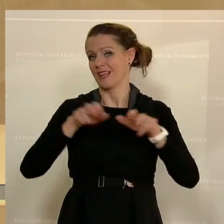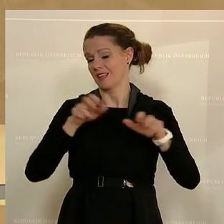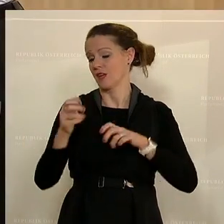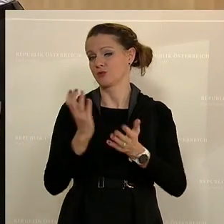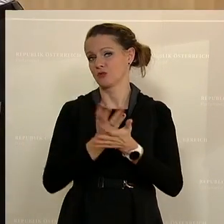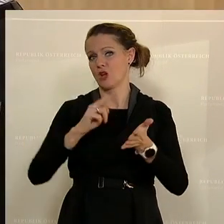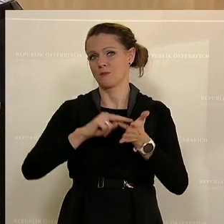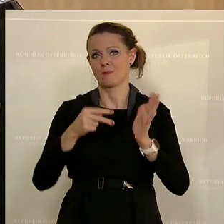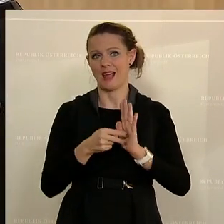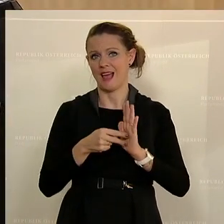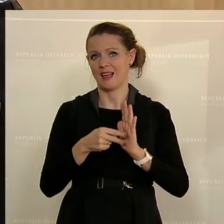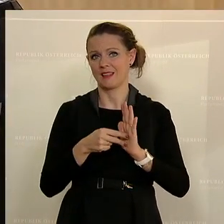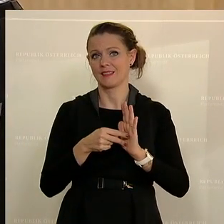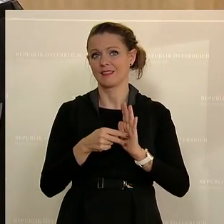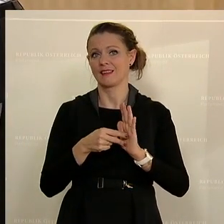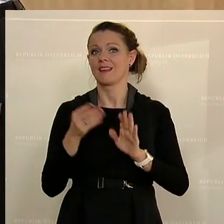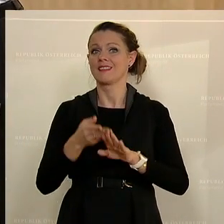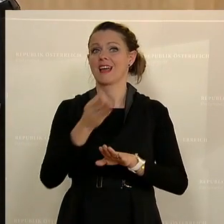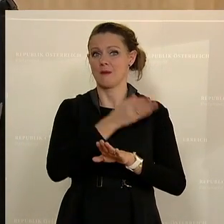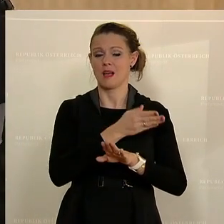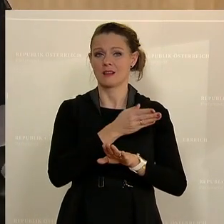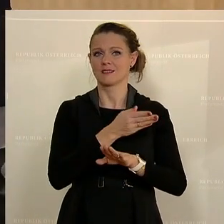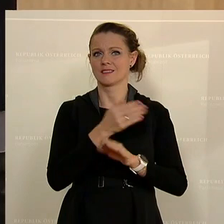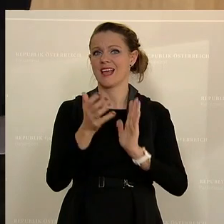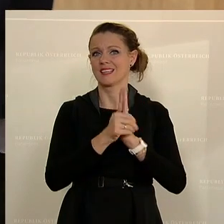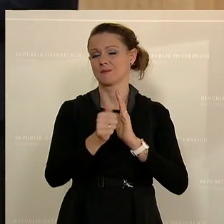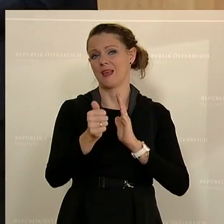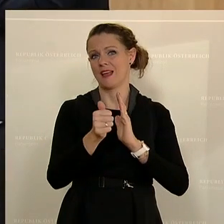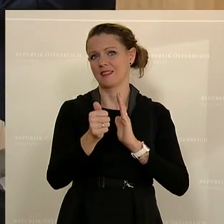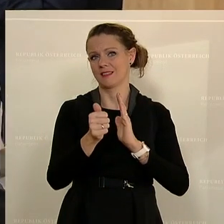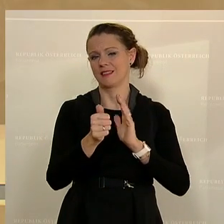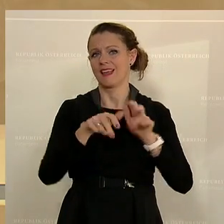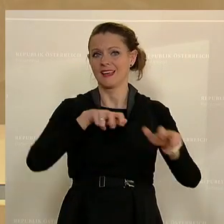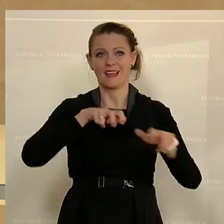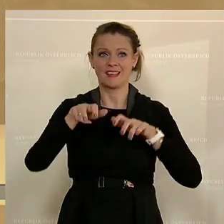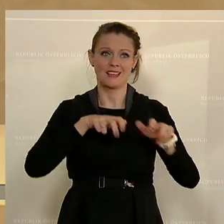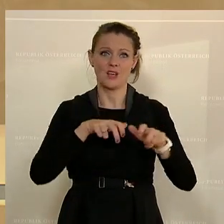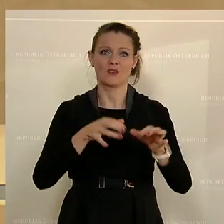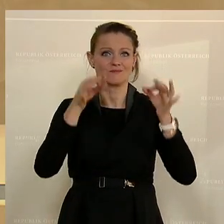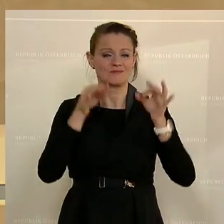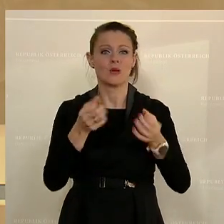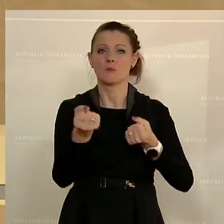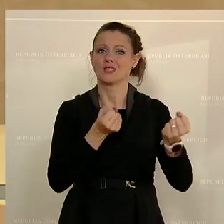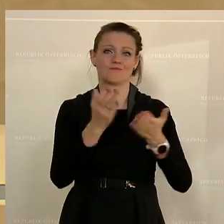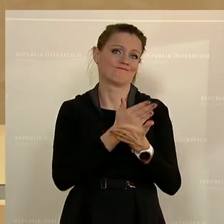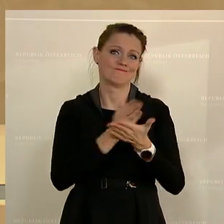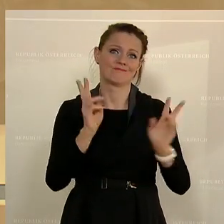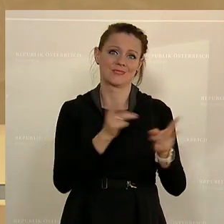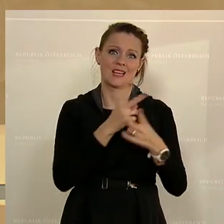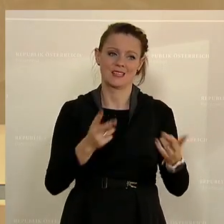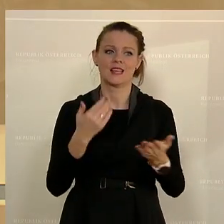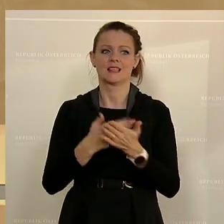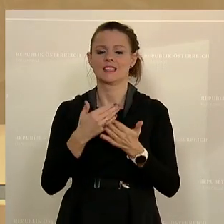ohne politische Entscheidungen zu treffen. In Zeiten wie diesen geht das nicht. Ich freue mich auch, das im Verfassungsausschuss weiter